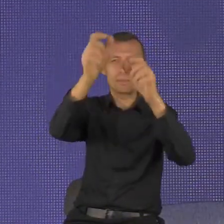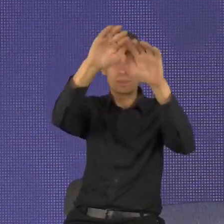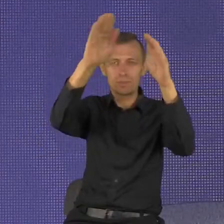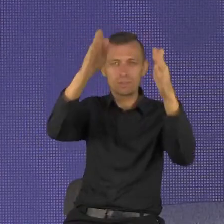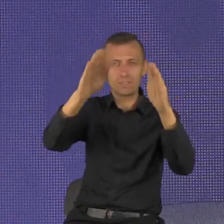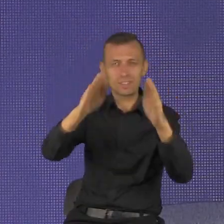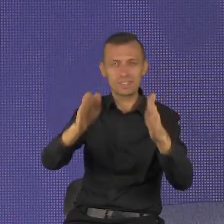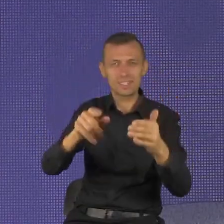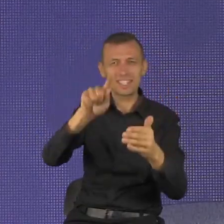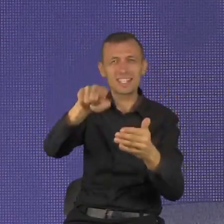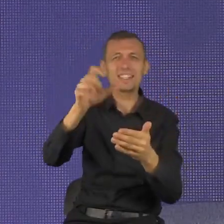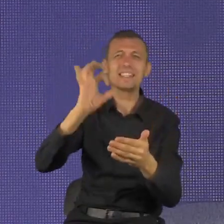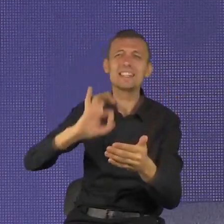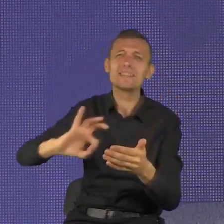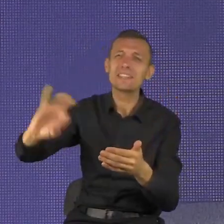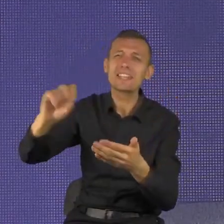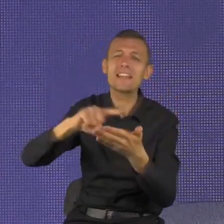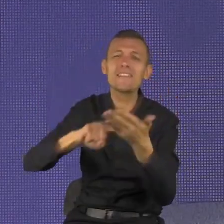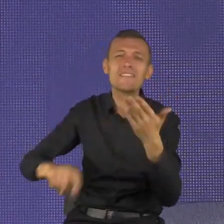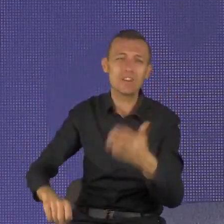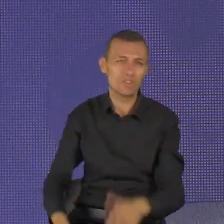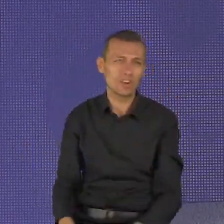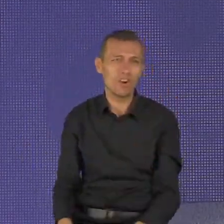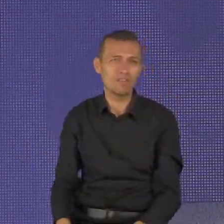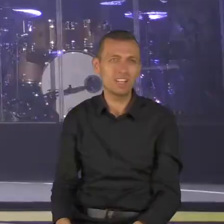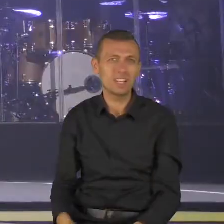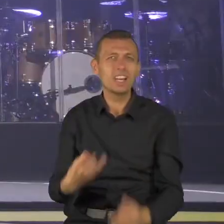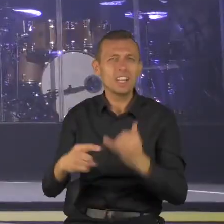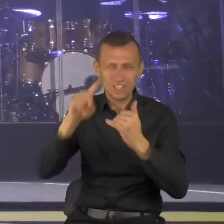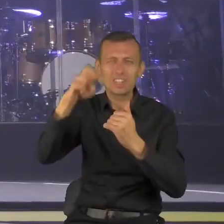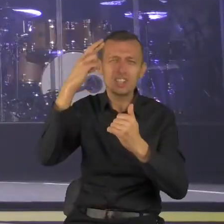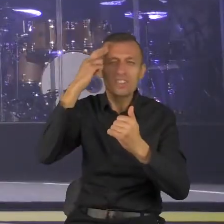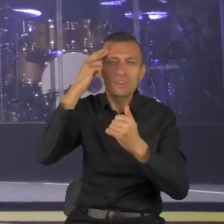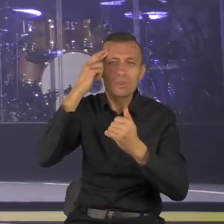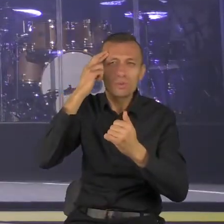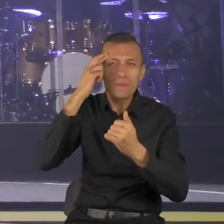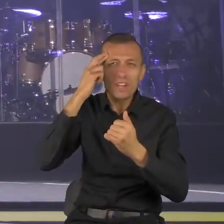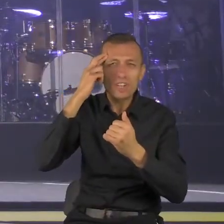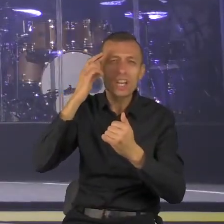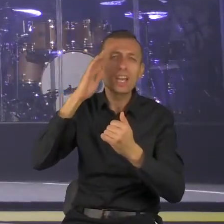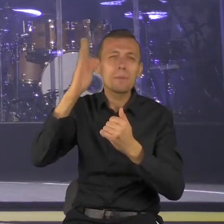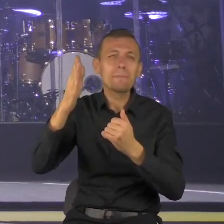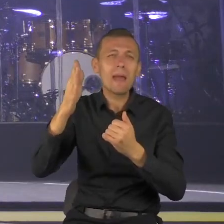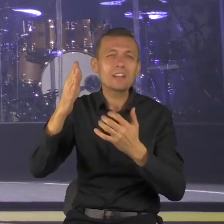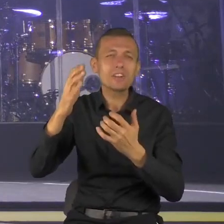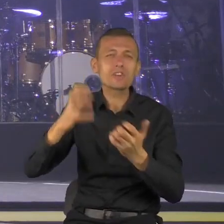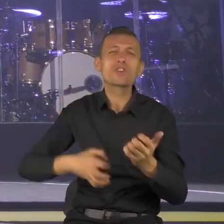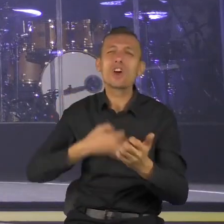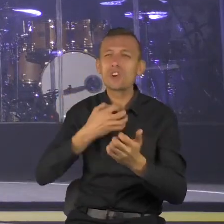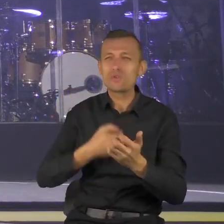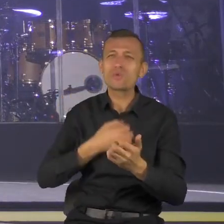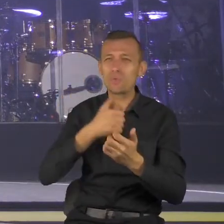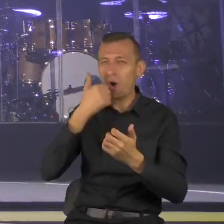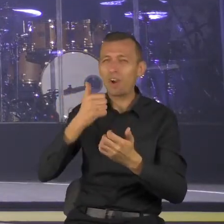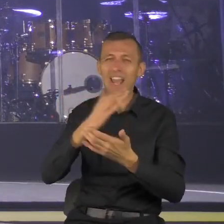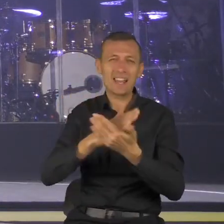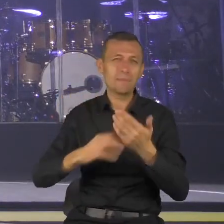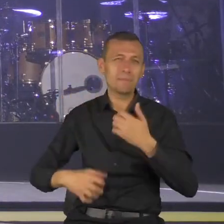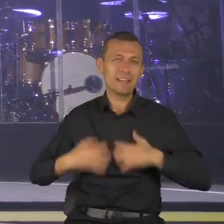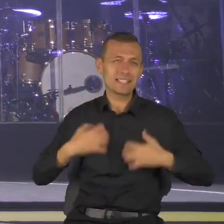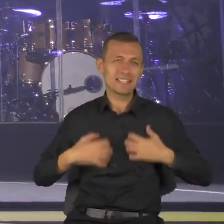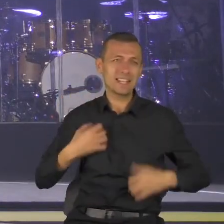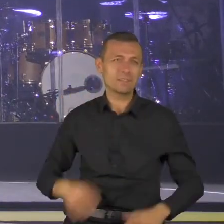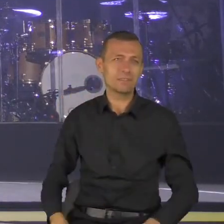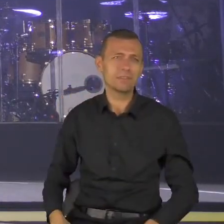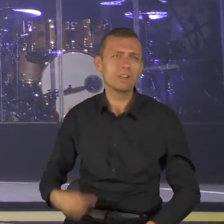ponieważ nie będziesz musiał już porównywać się z innymi. Ja, żeby wyglądać inaczej niż wyglądam w dzieciństwie, to